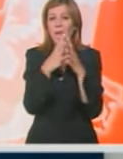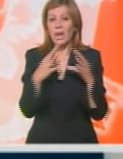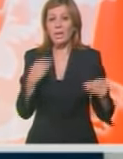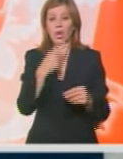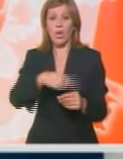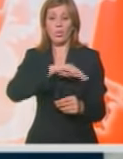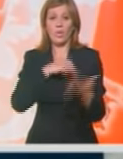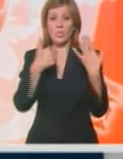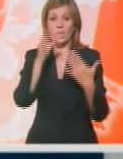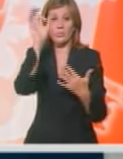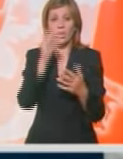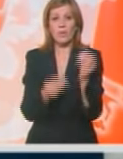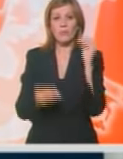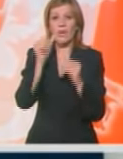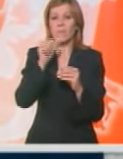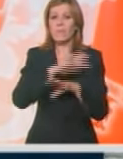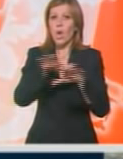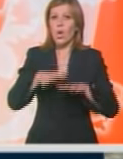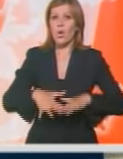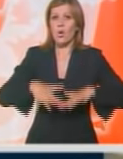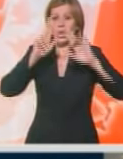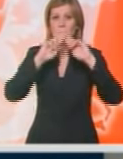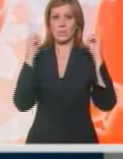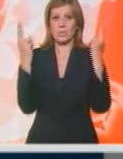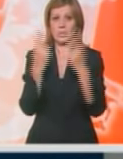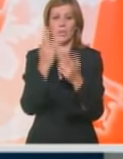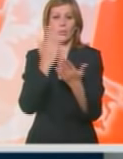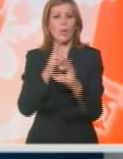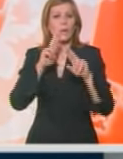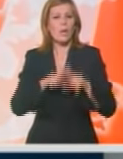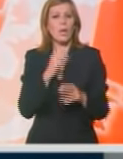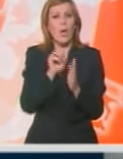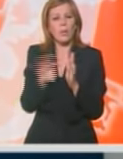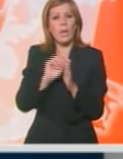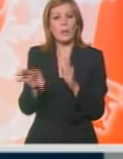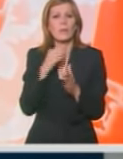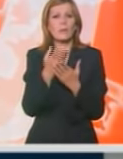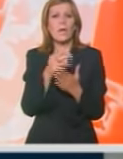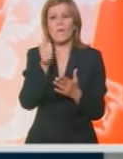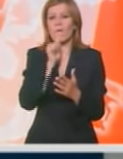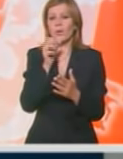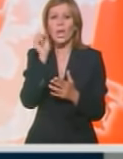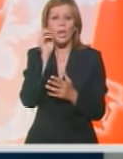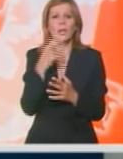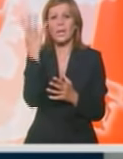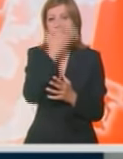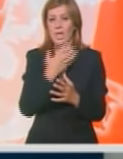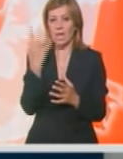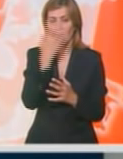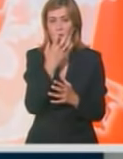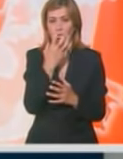60% povećanja nivoa mora u svetu, dok ostatak otpada na ekspanziju vode kada se zagreva.